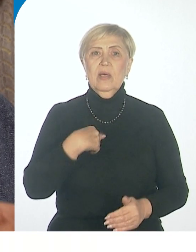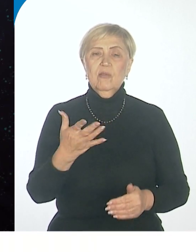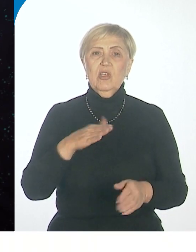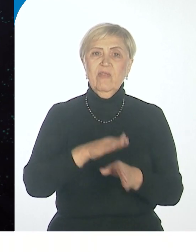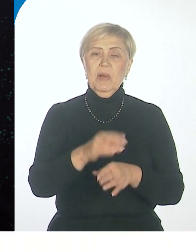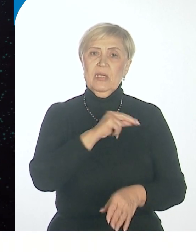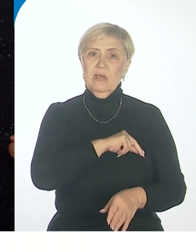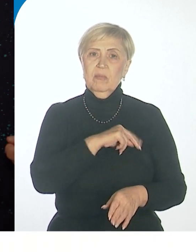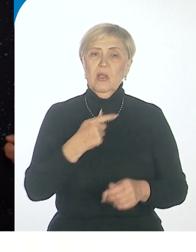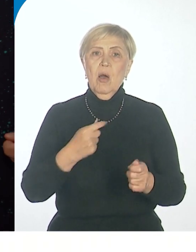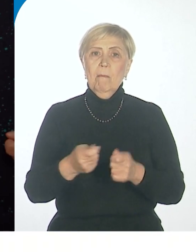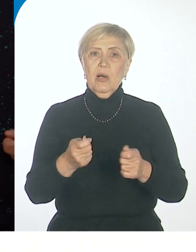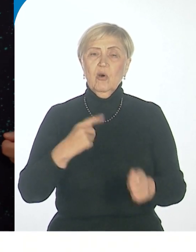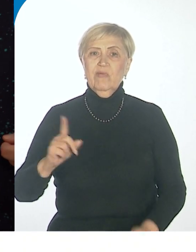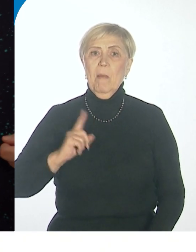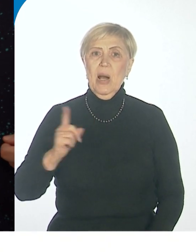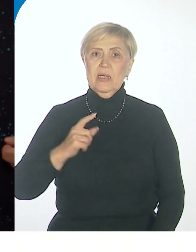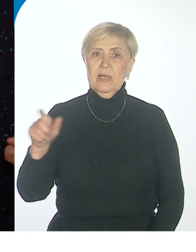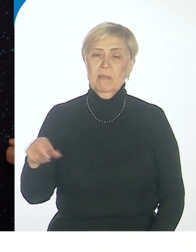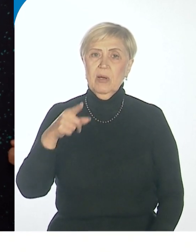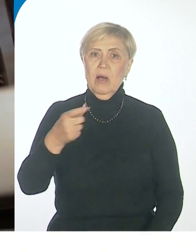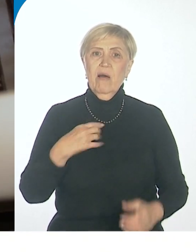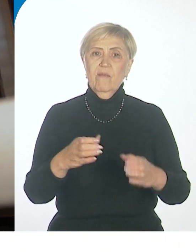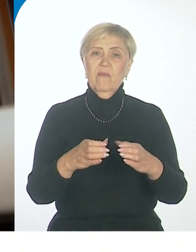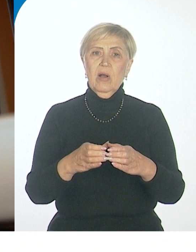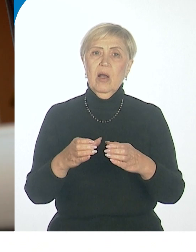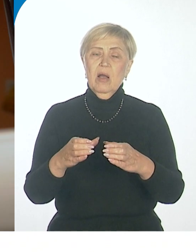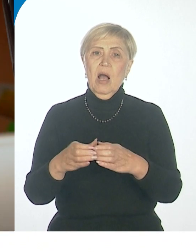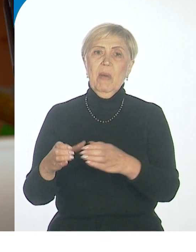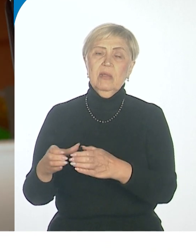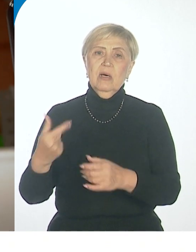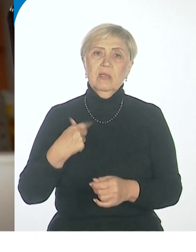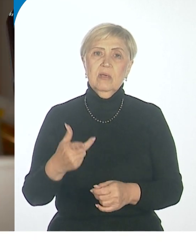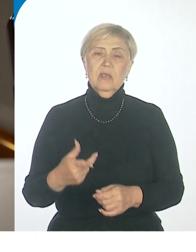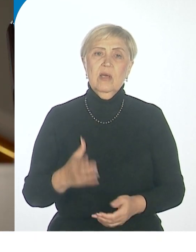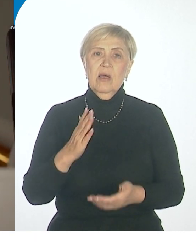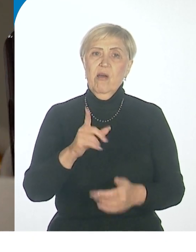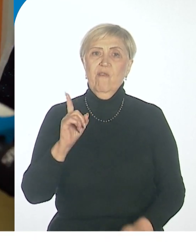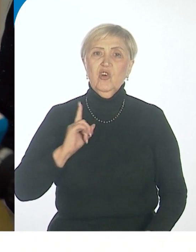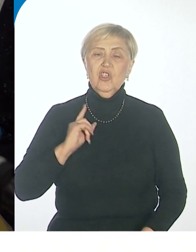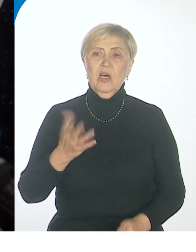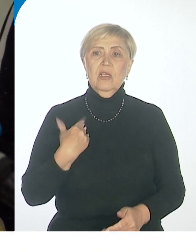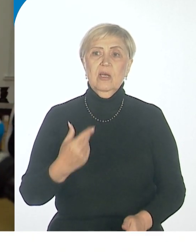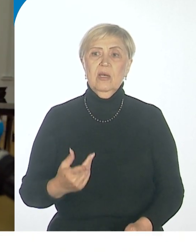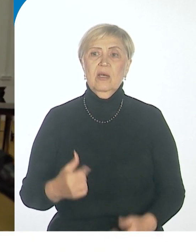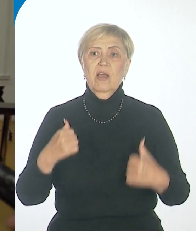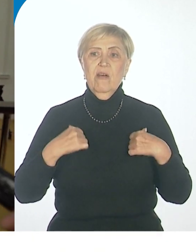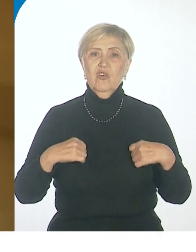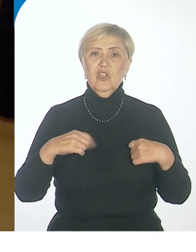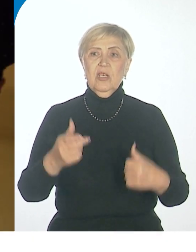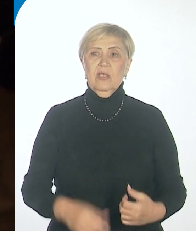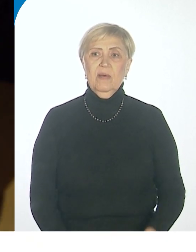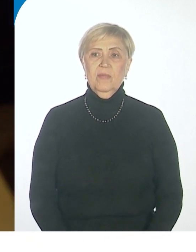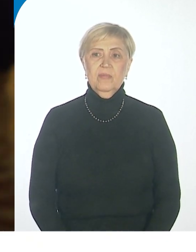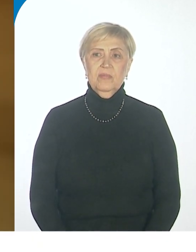мастера. Сегодня изделия тренировочные. Команда в ожидании новых заказов любого масштаба. Моя любимая Мона Лиза.